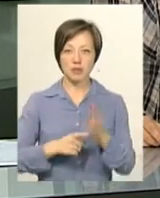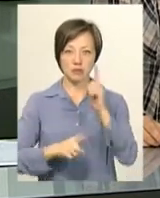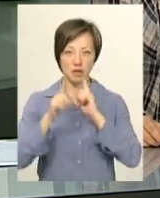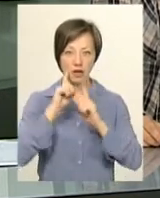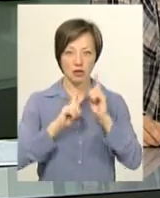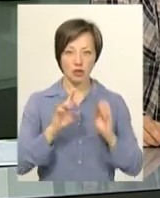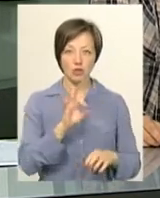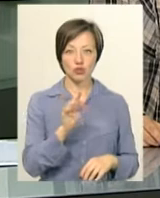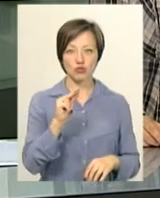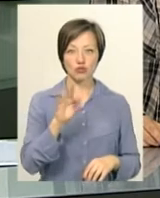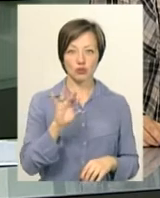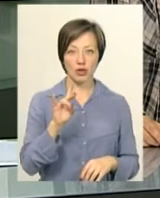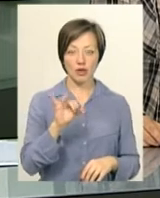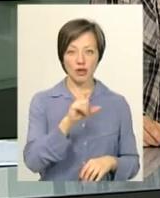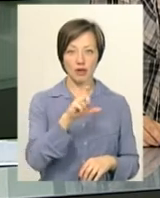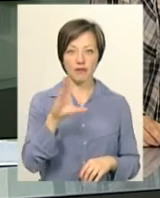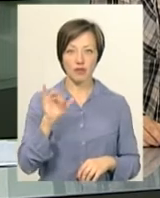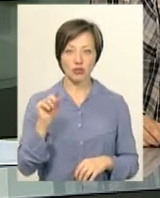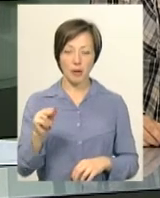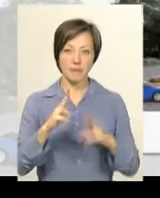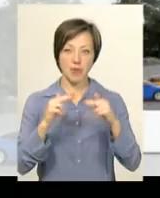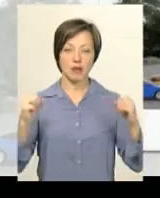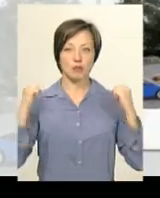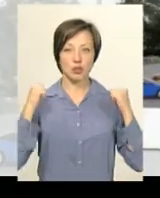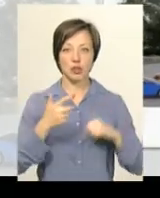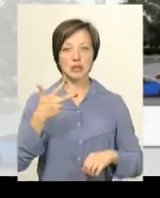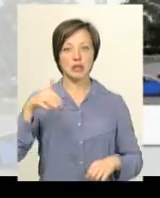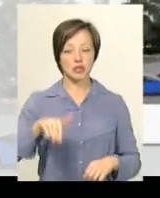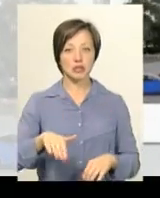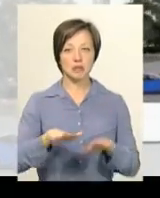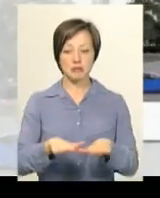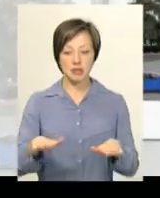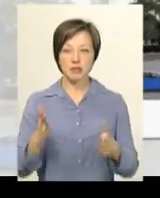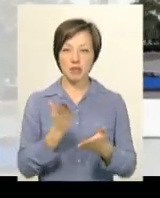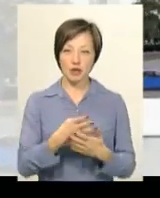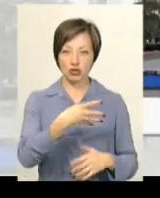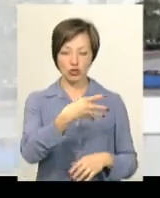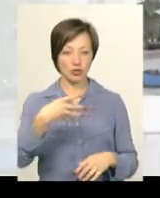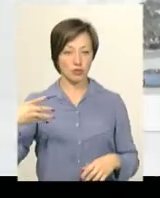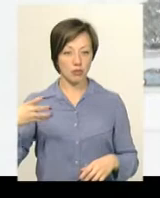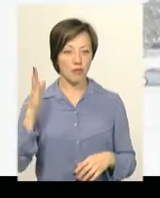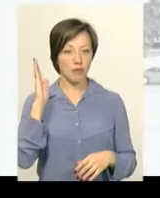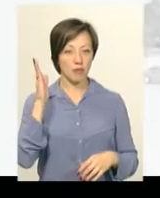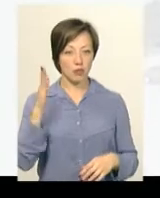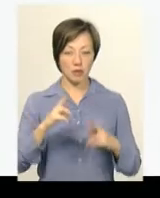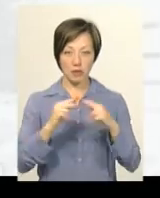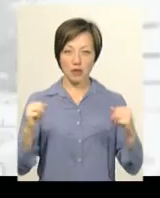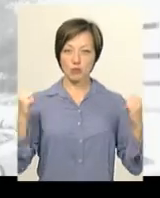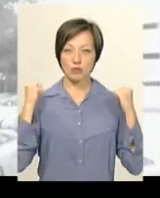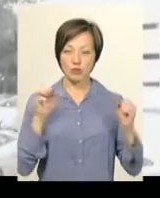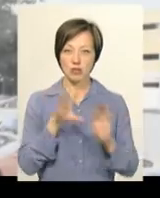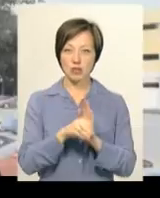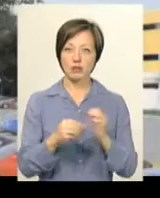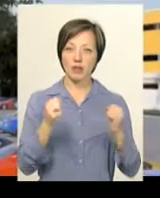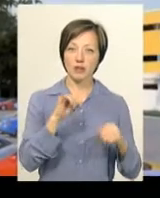Олександр Чорнієвич. Палац спорту буде розрахований на три тисячі місць та матиме чотири поверхи. Майбутній палац спорту складатиметься